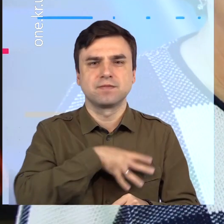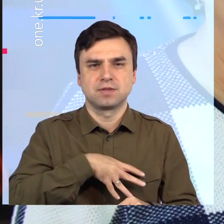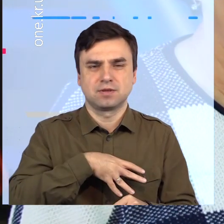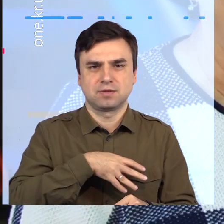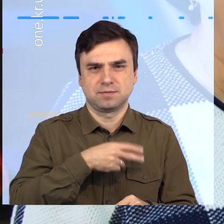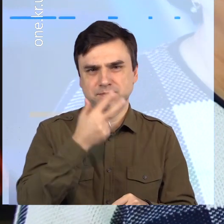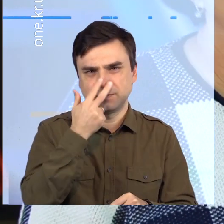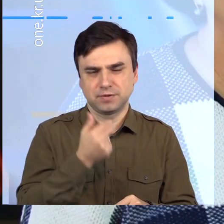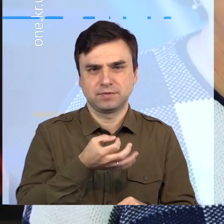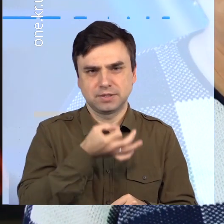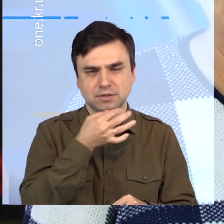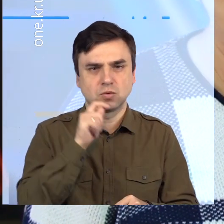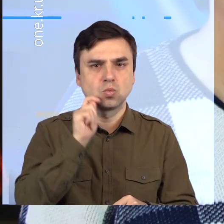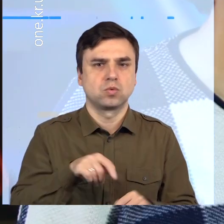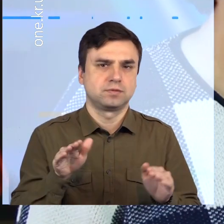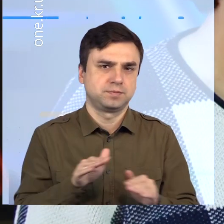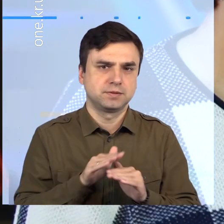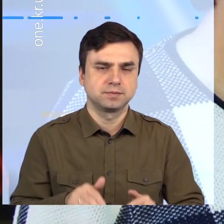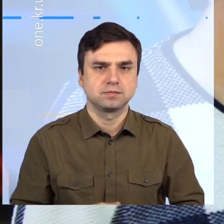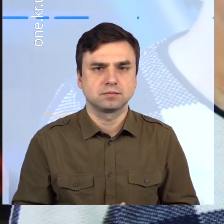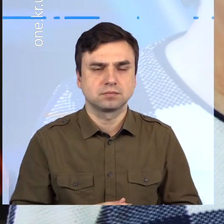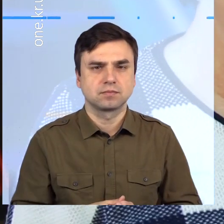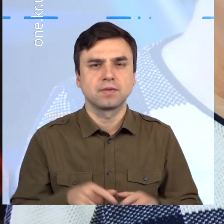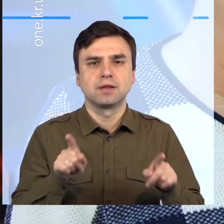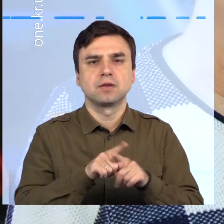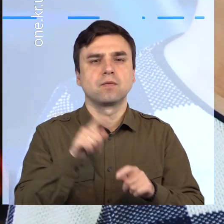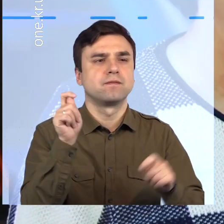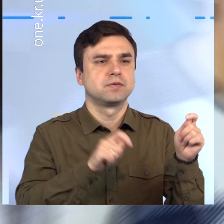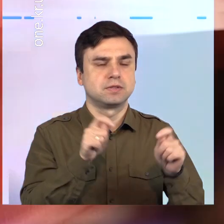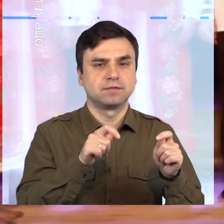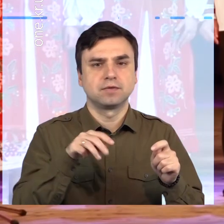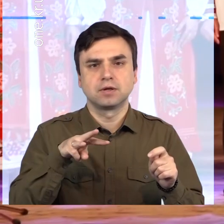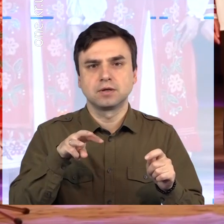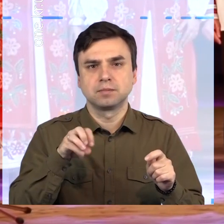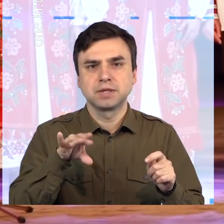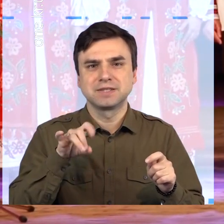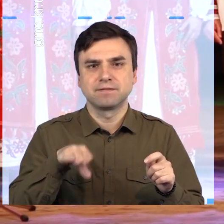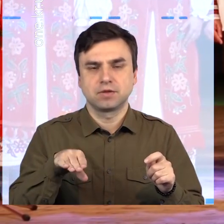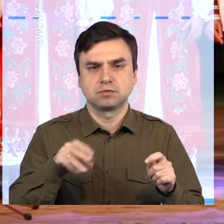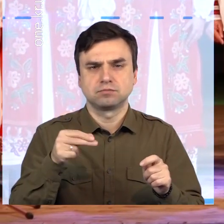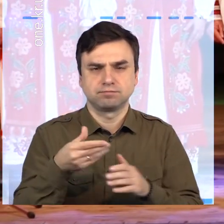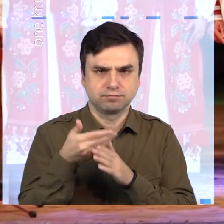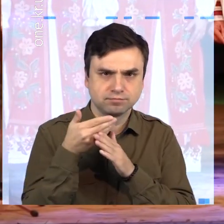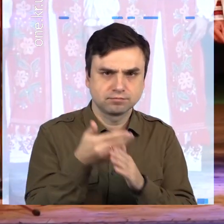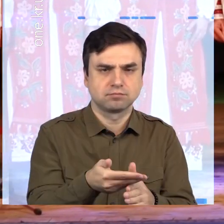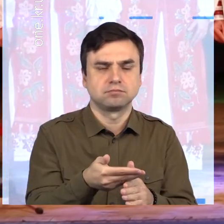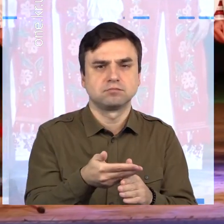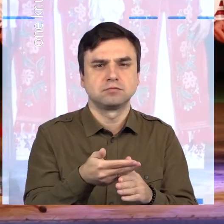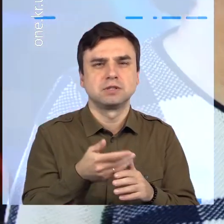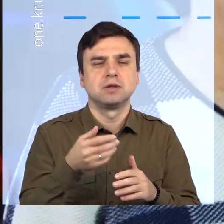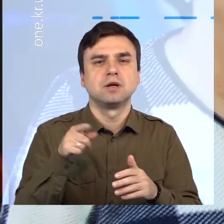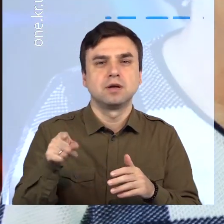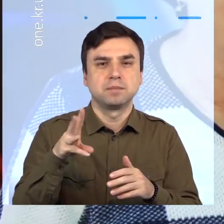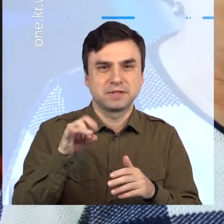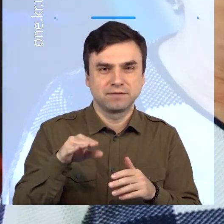2021». А ще вона проходить під тематикою української пісні. Українська пісня близька до серця і